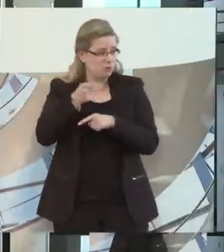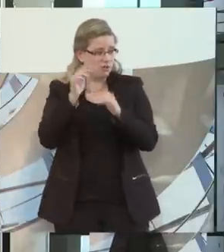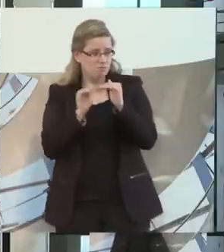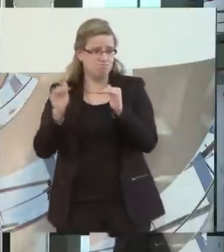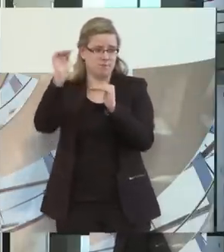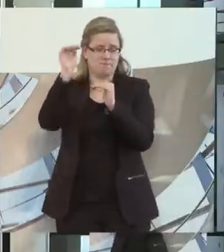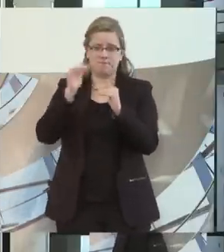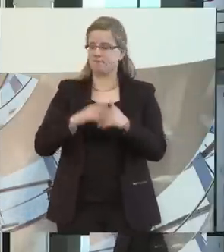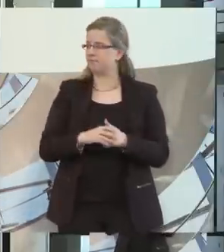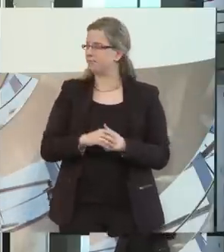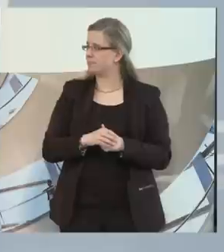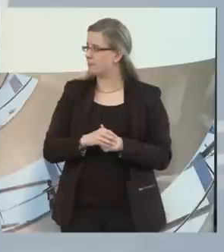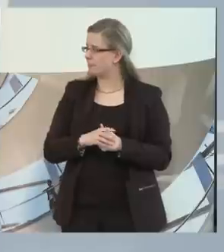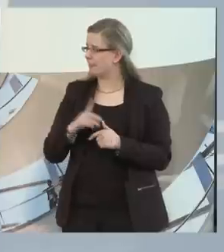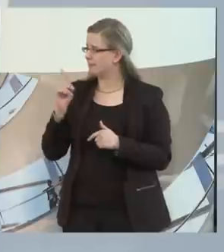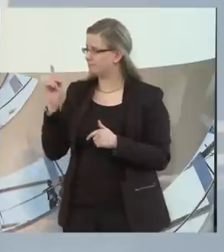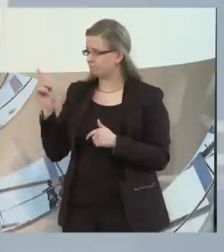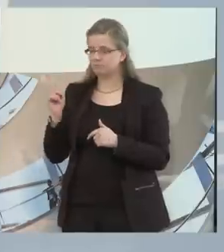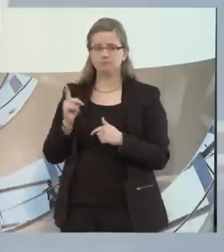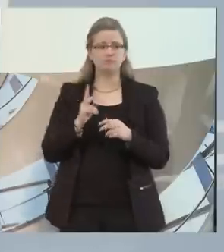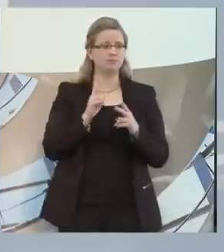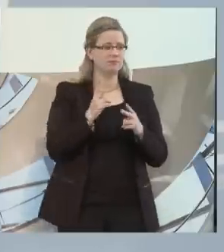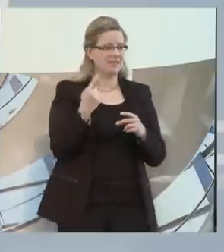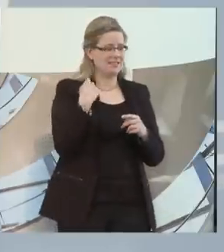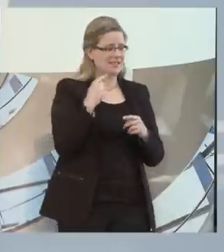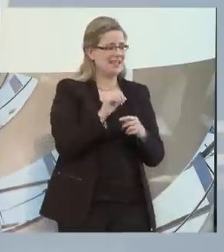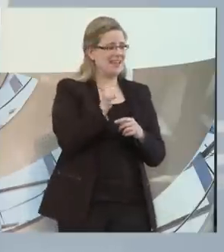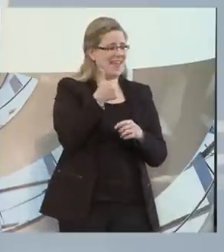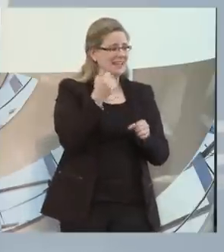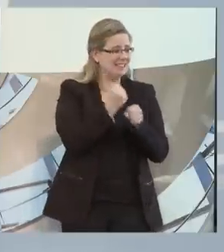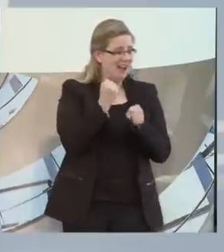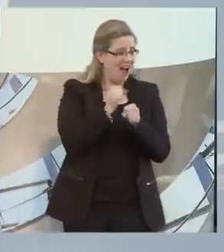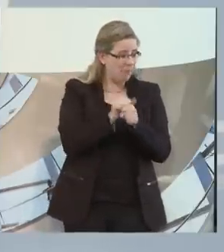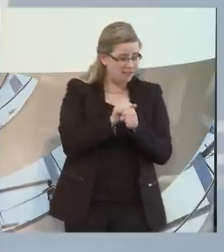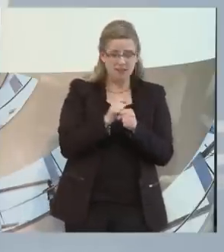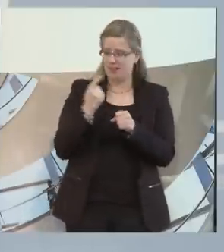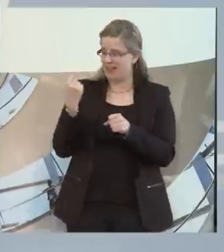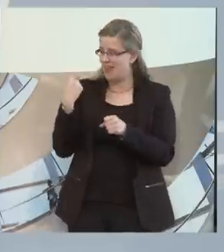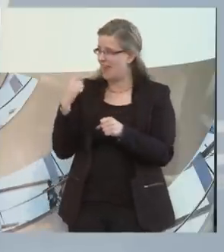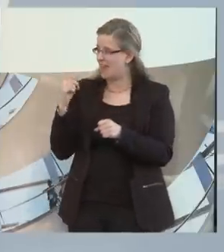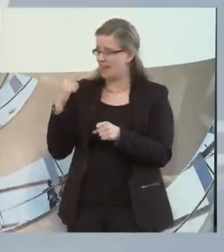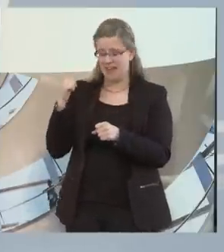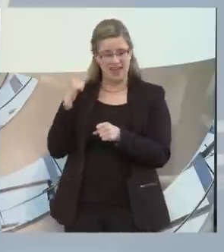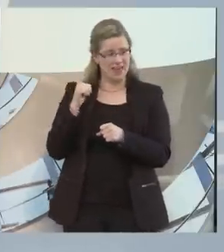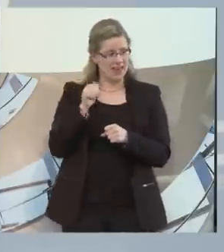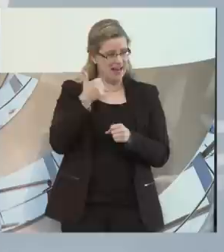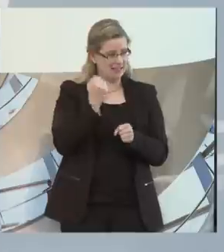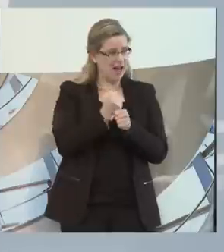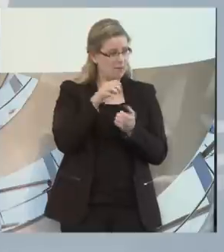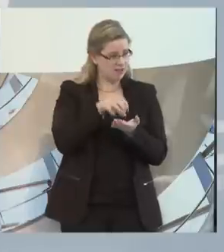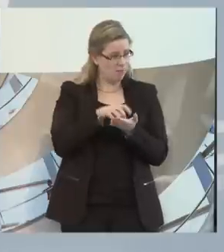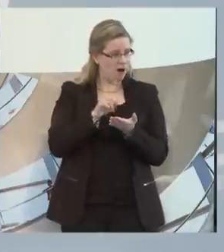zurückgehen. Herr Licker, wir haben über die Probleme erster Arbeitsmarkt gehört. War es bei Ihnen auch ein Motiv für die Gründung dieser